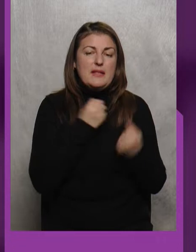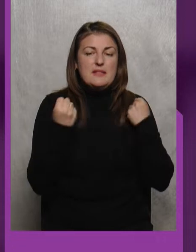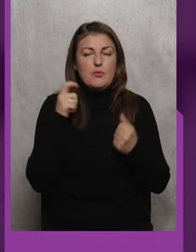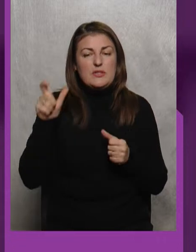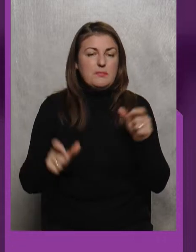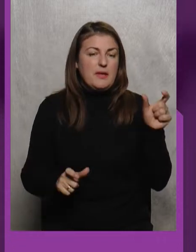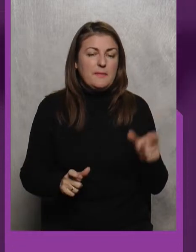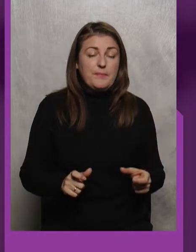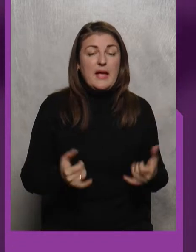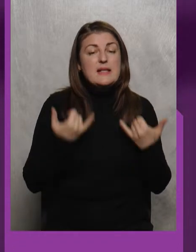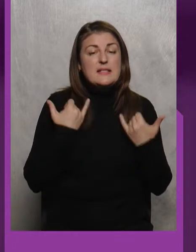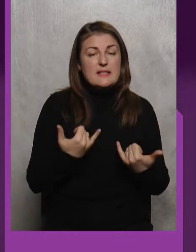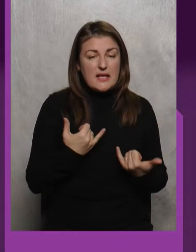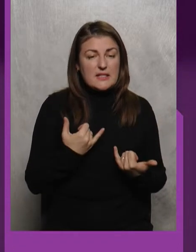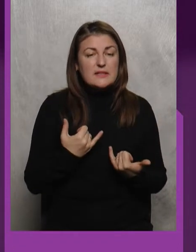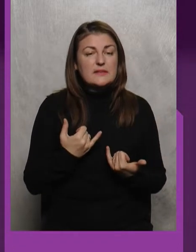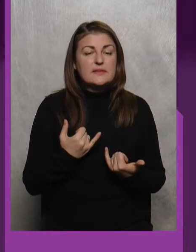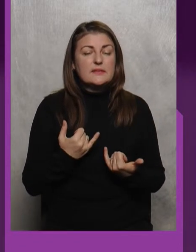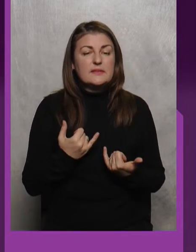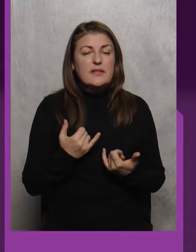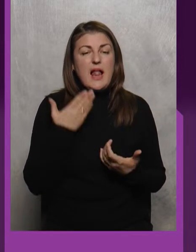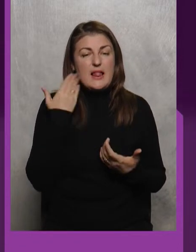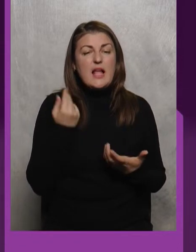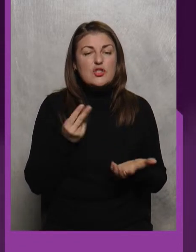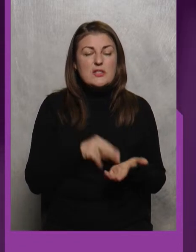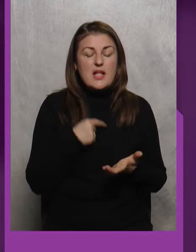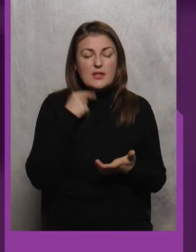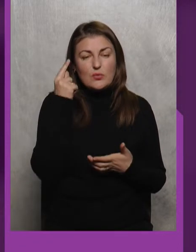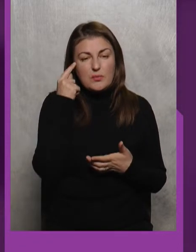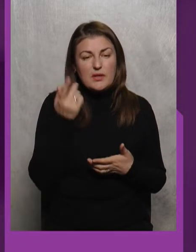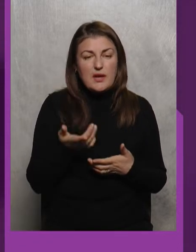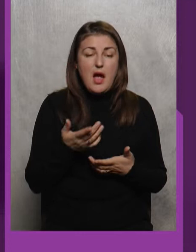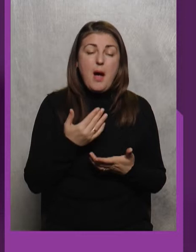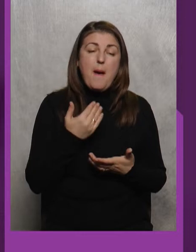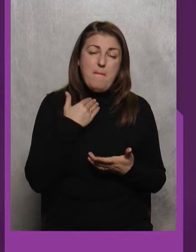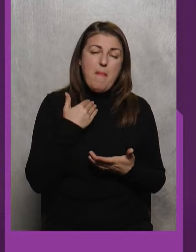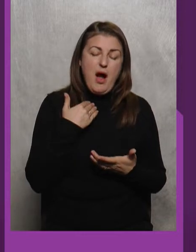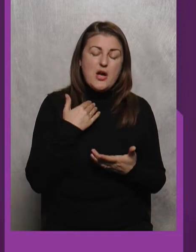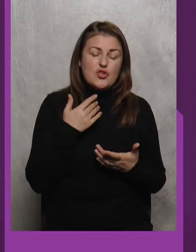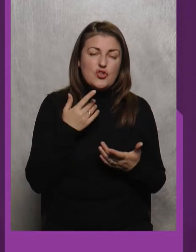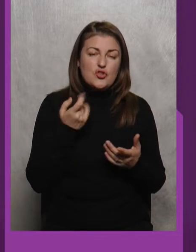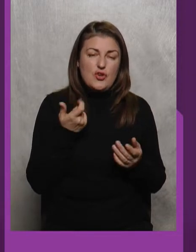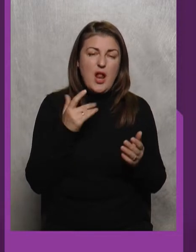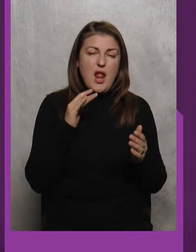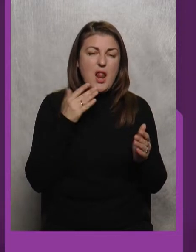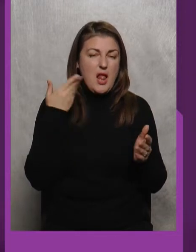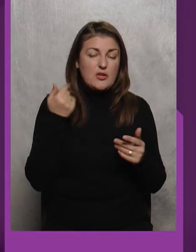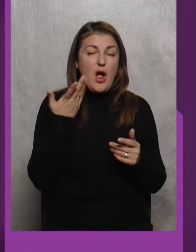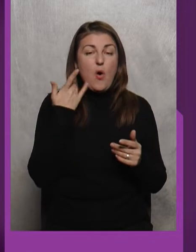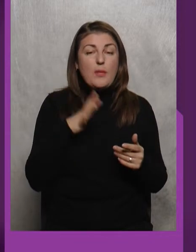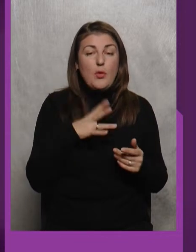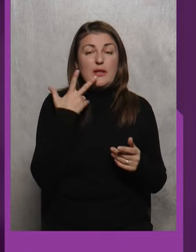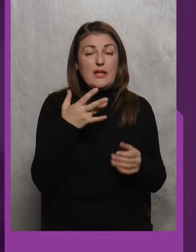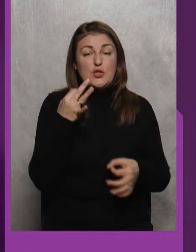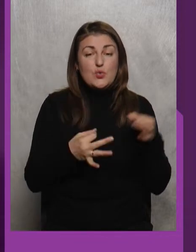Зараз Легше стало Я думаю Майже легше Але коли було Три судді на